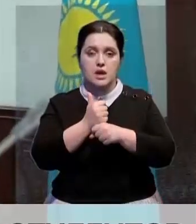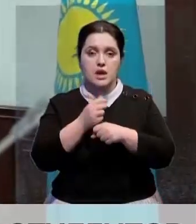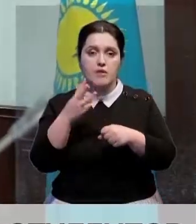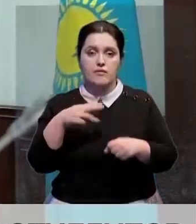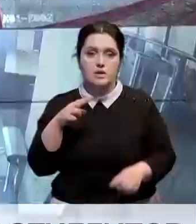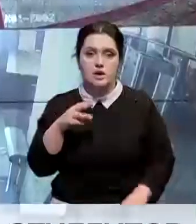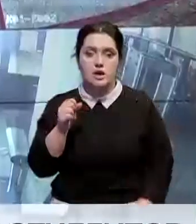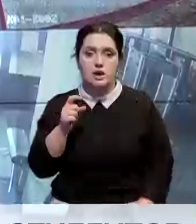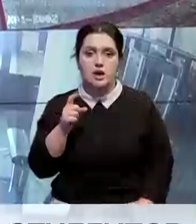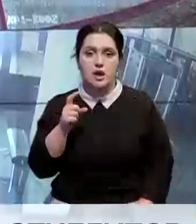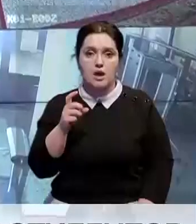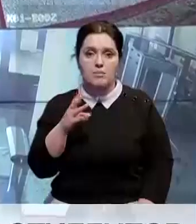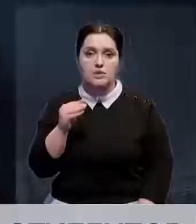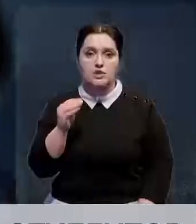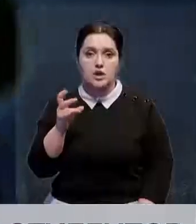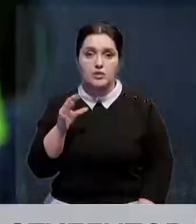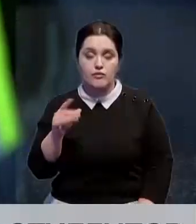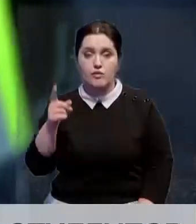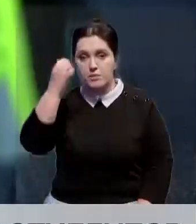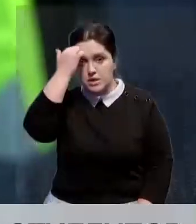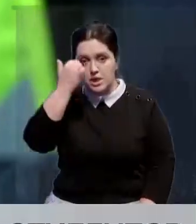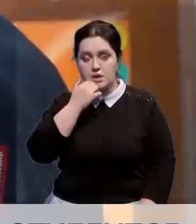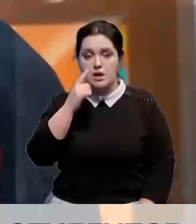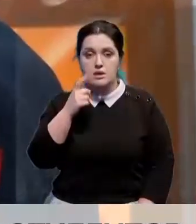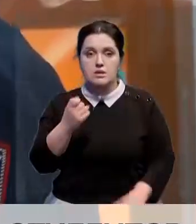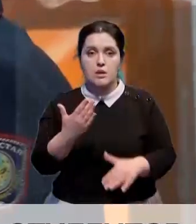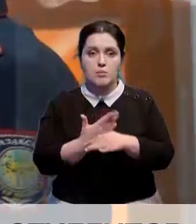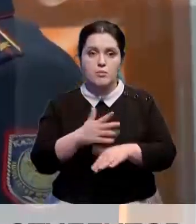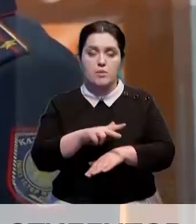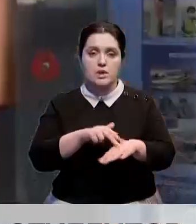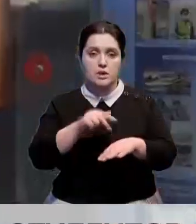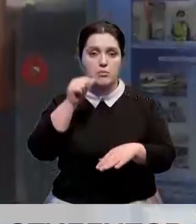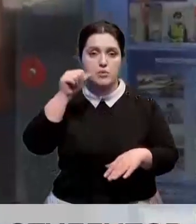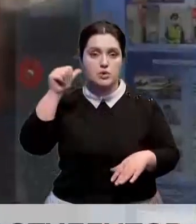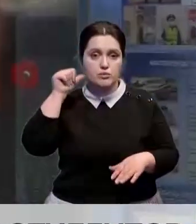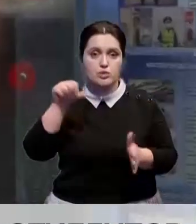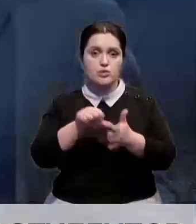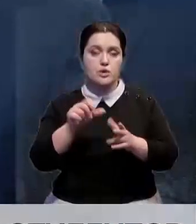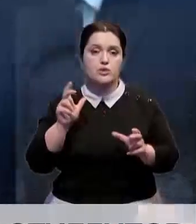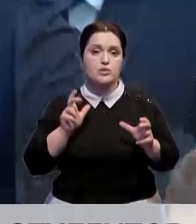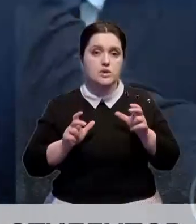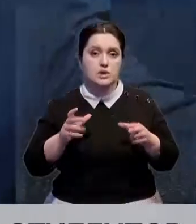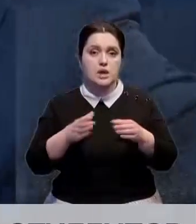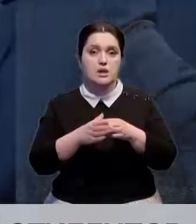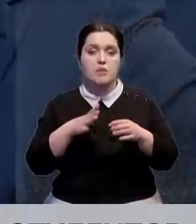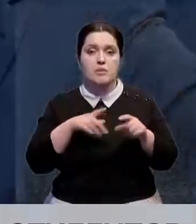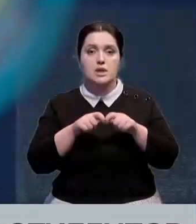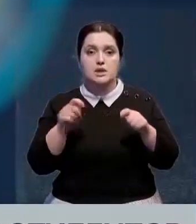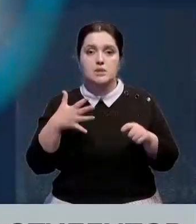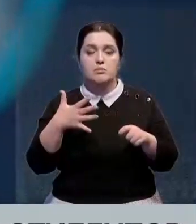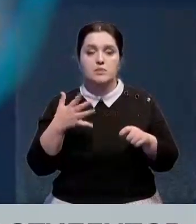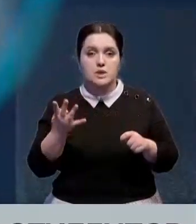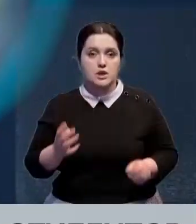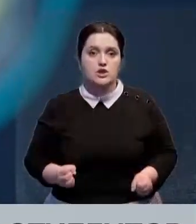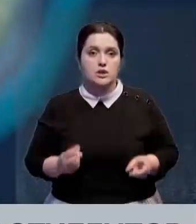на встрече глава МВД Марат Ахмеджанов. Он также поблагодарил студентов за помощь полиции. В прошлом году с участием студенческих отрядов было